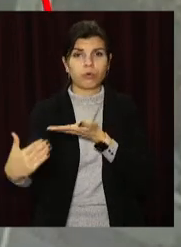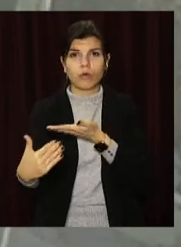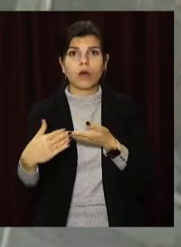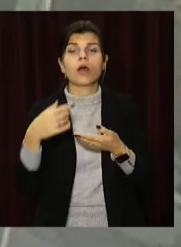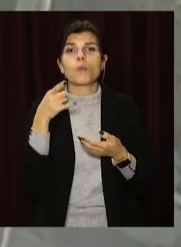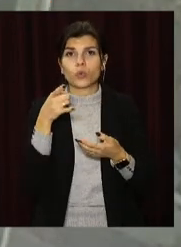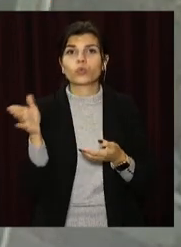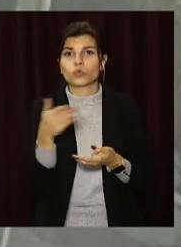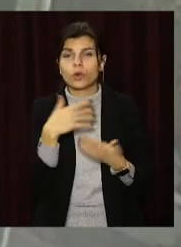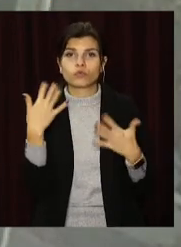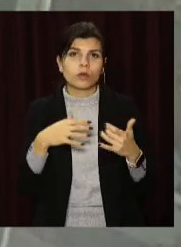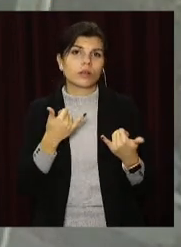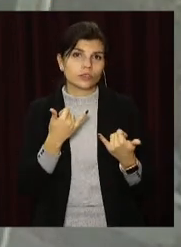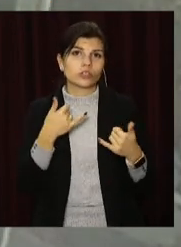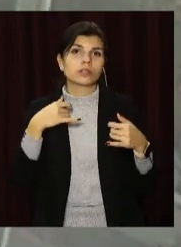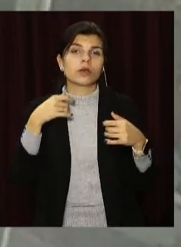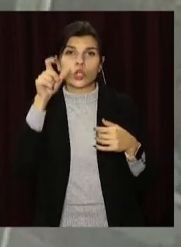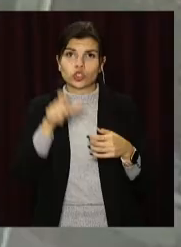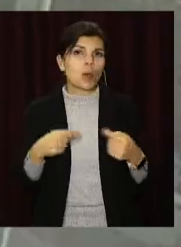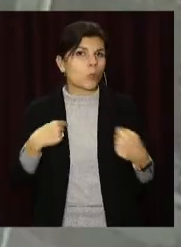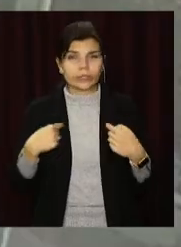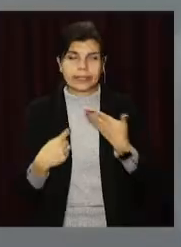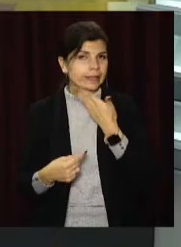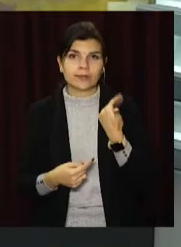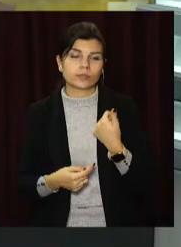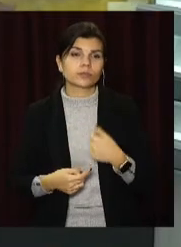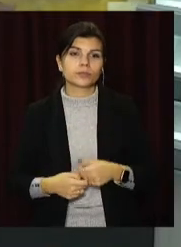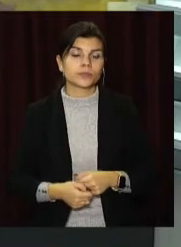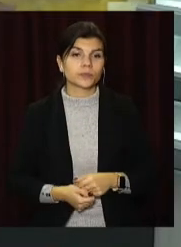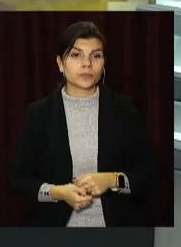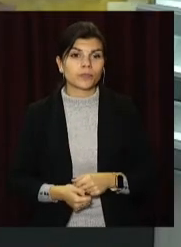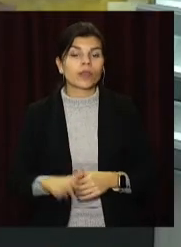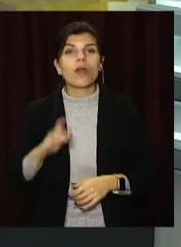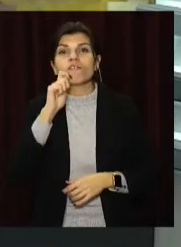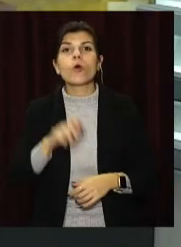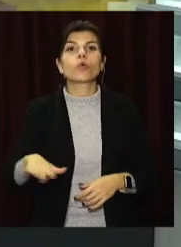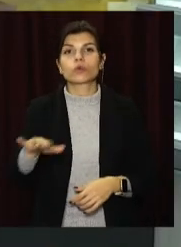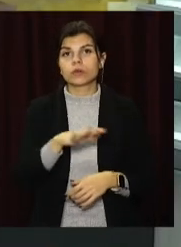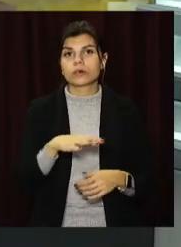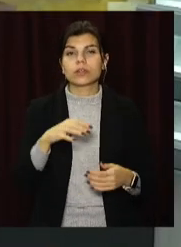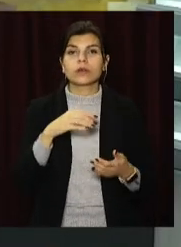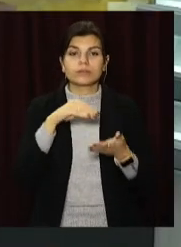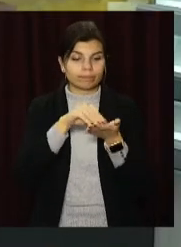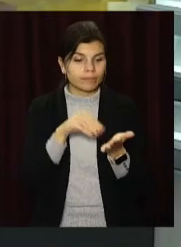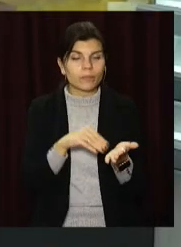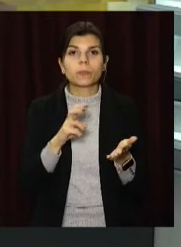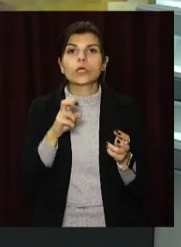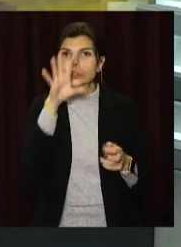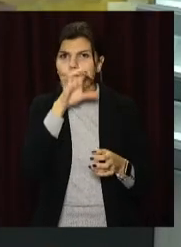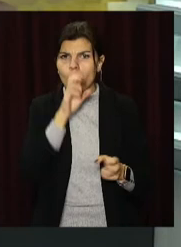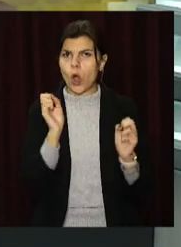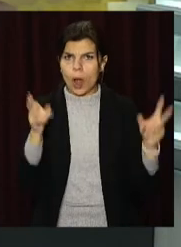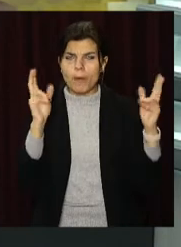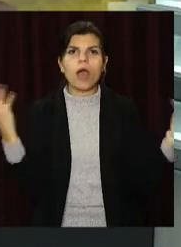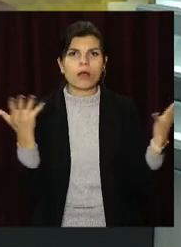прибрали, рух транспорту на проспекті не ускладнений. В Україні затвердили список небезпечних собак.